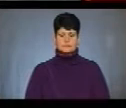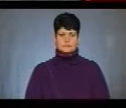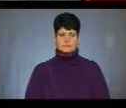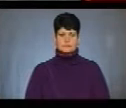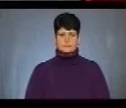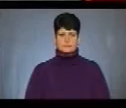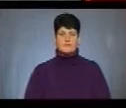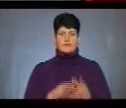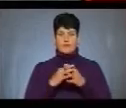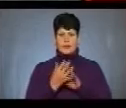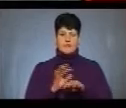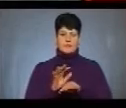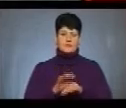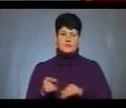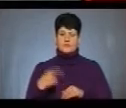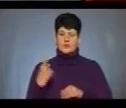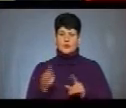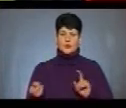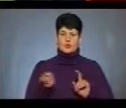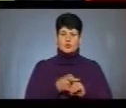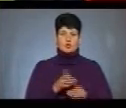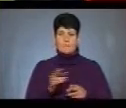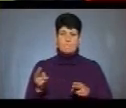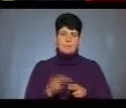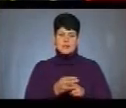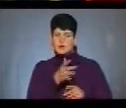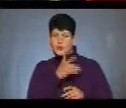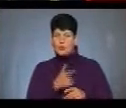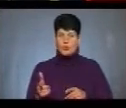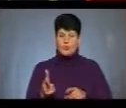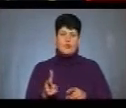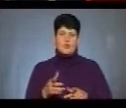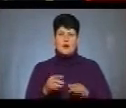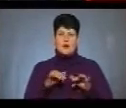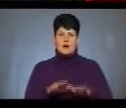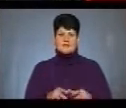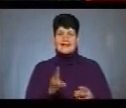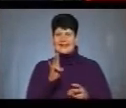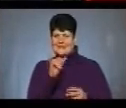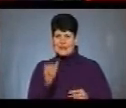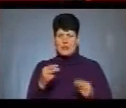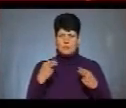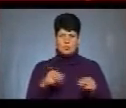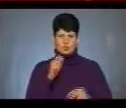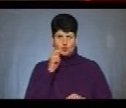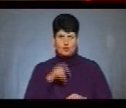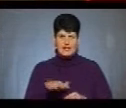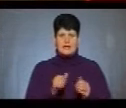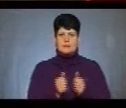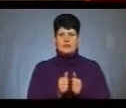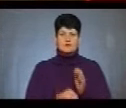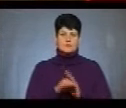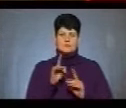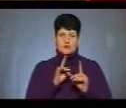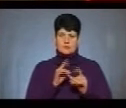Аграрії з Тернопільщини долучилися до безстрокової акції «Ні розпродажу України» біля Верховної Ради. У